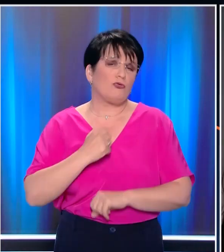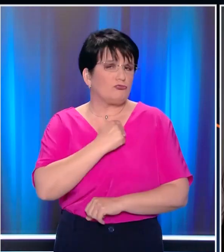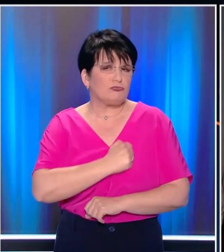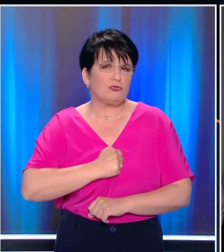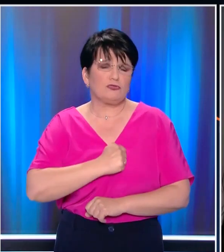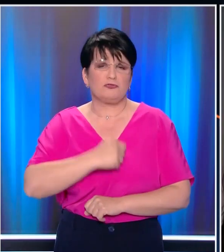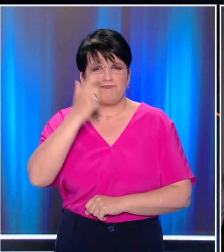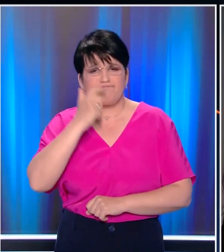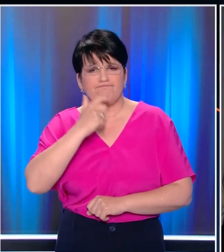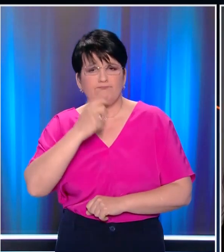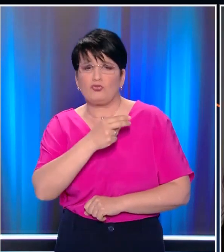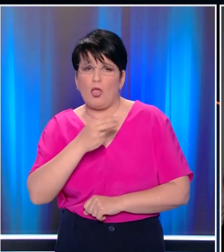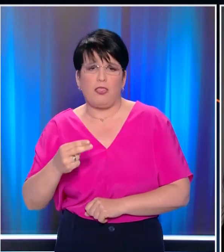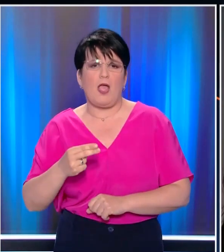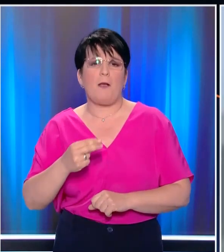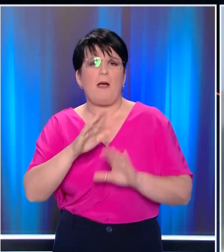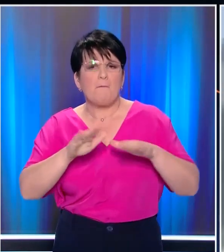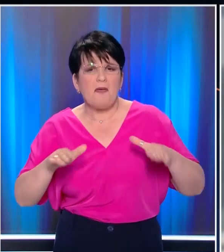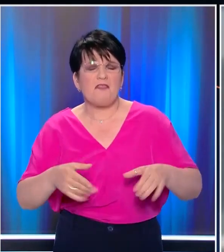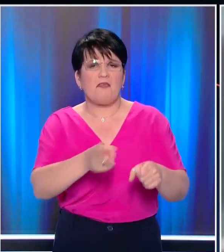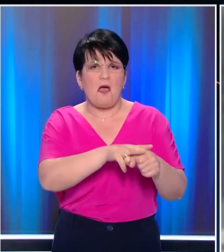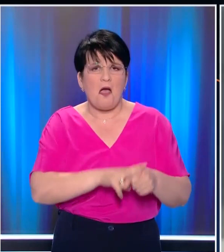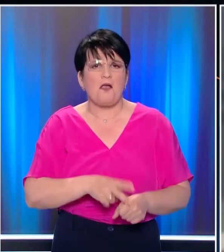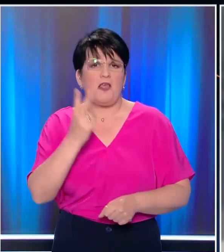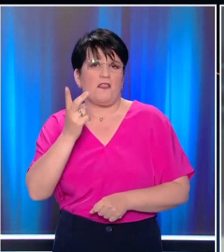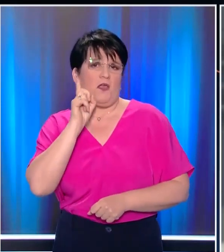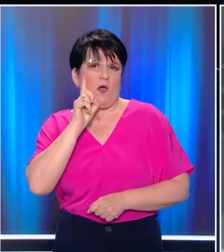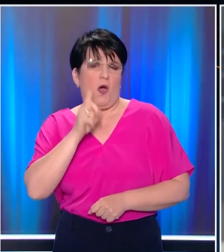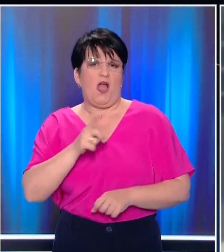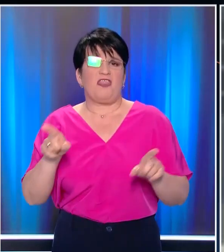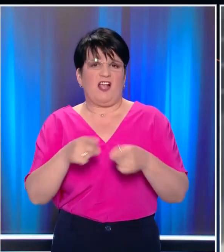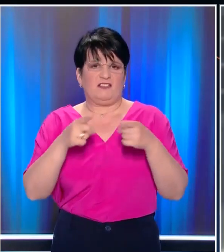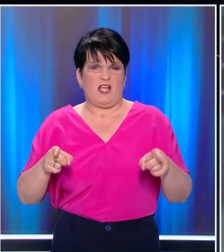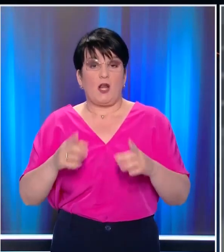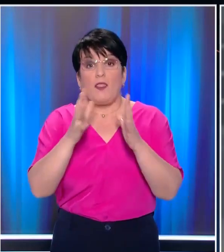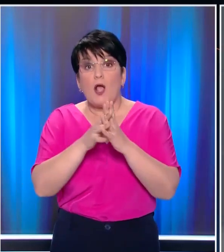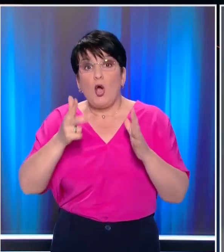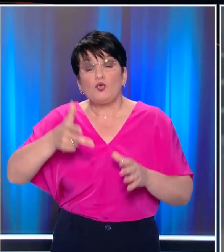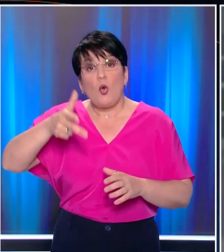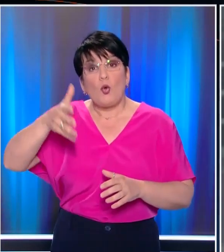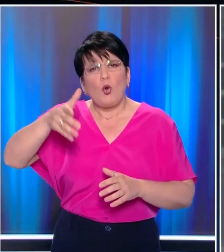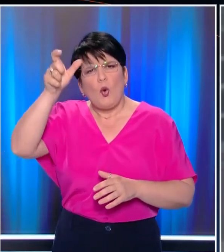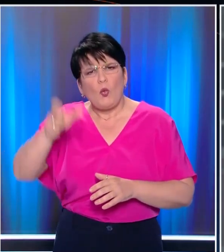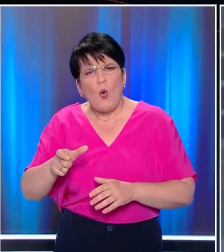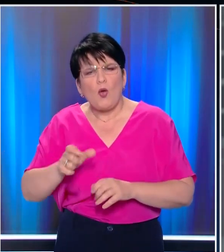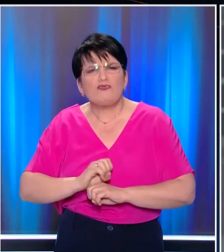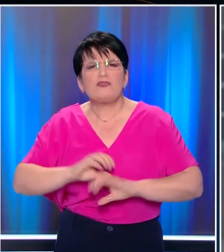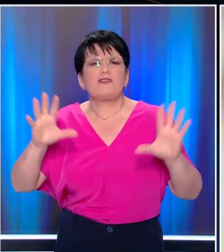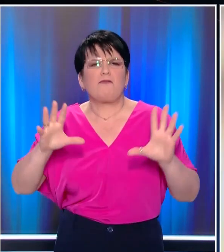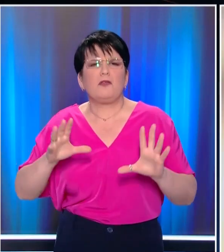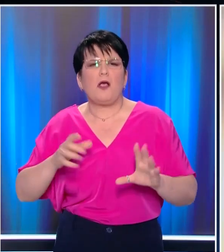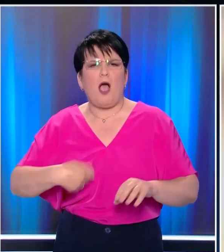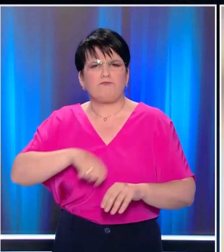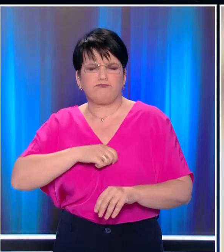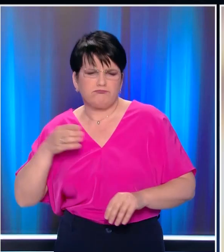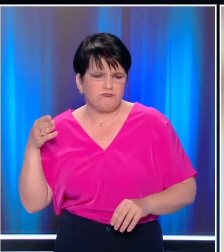παιδιά και τις δύο δασκάλες Που δολοφονήθηκαν εμψυχρός στο Τέξας Από το 18χρονο Μακελάρη Σαλβαδόρ Ράμος